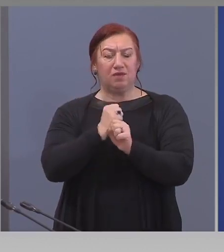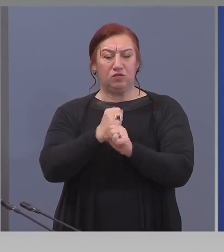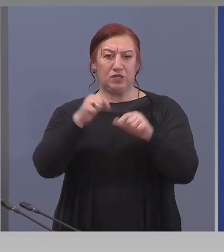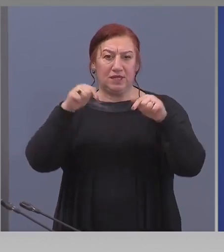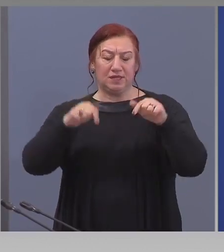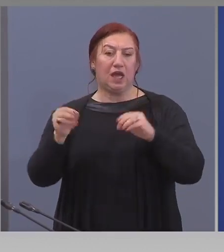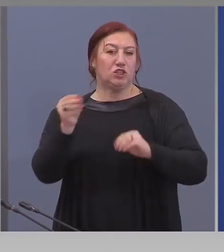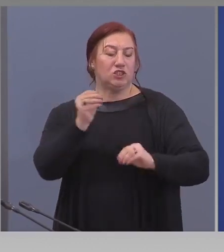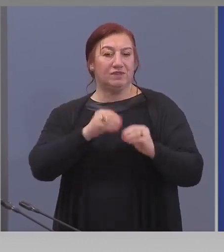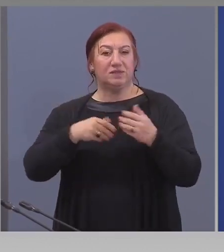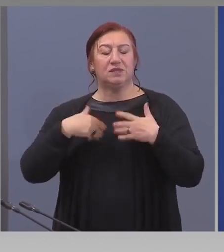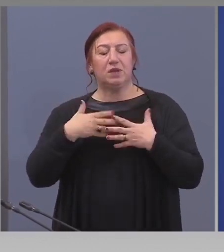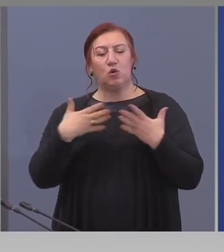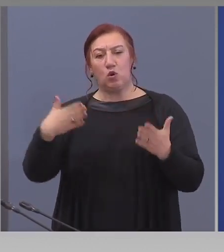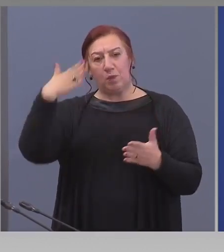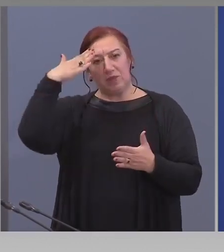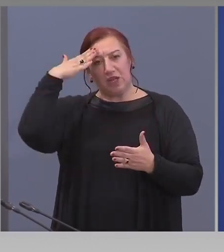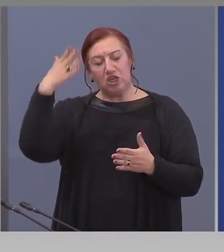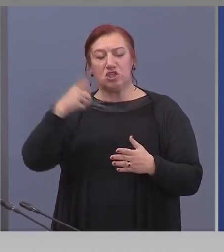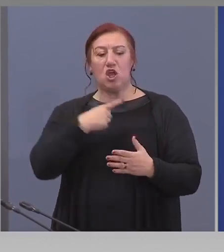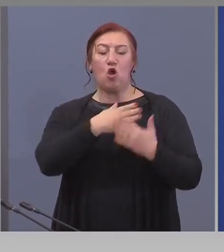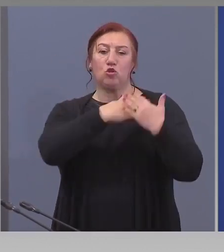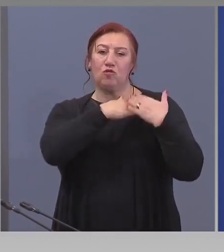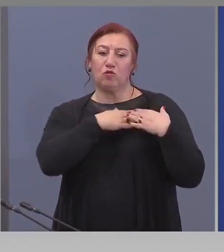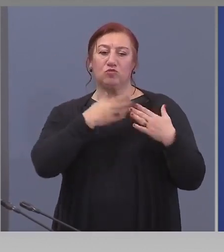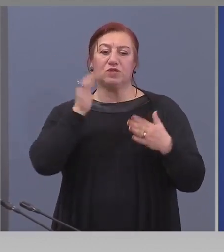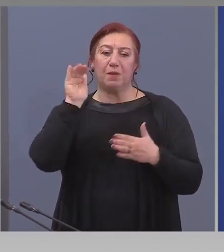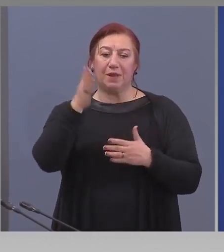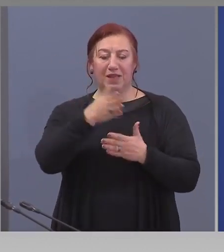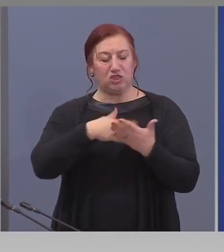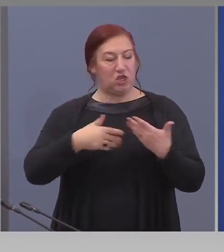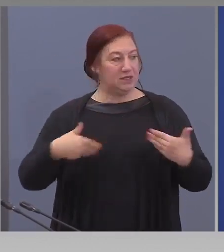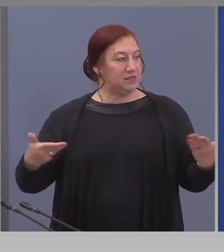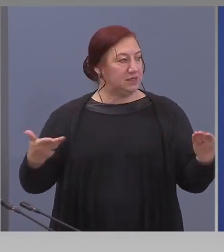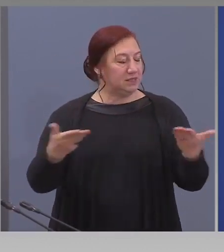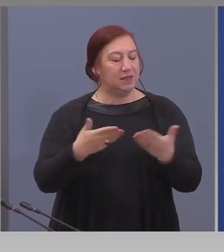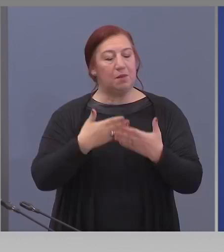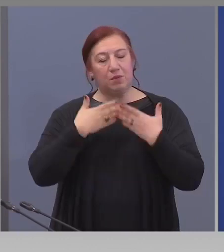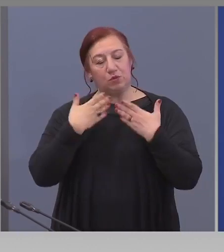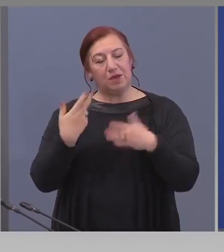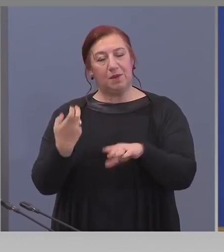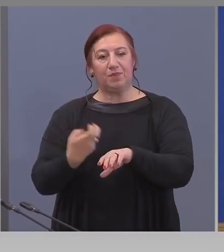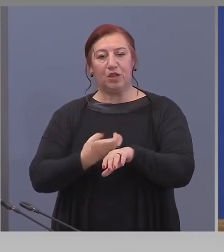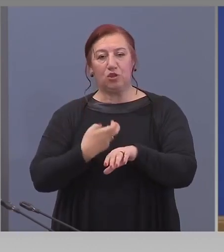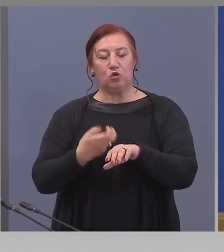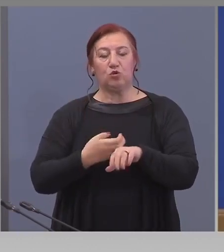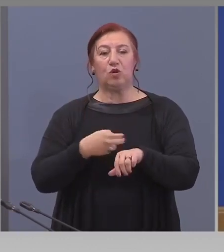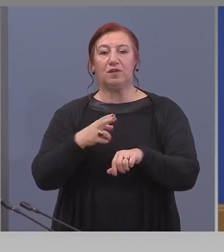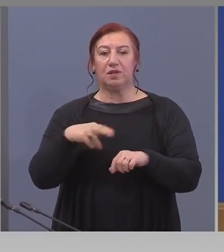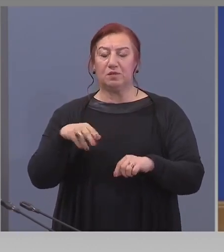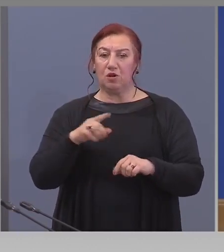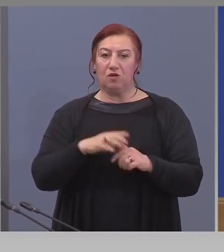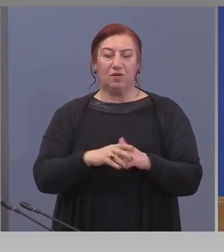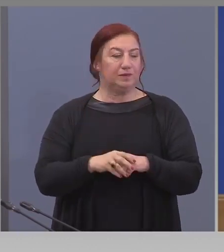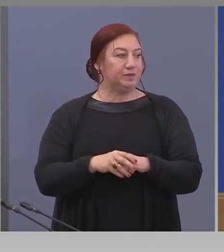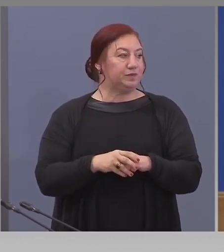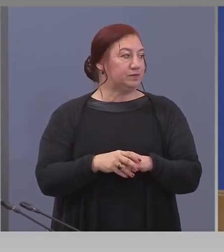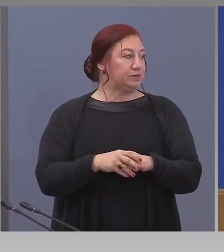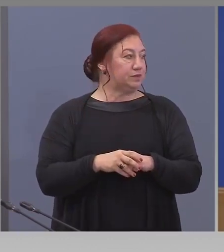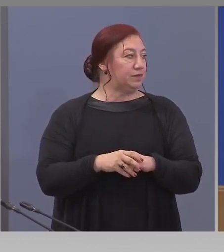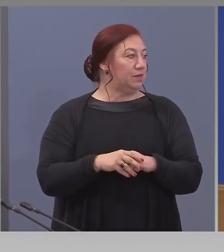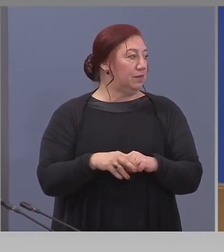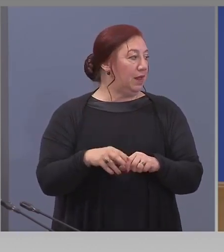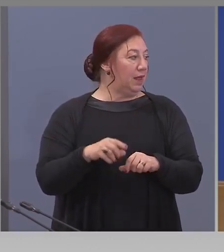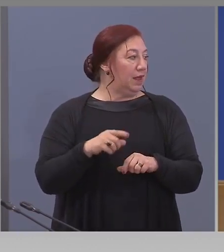За мен е огромна чест и отговорност да бъда част от него. Благодаря на доктор Петрова. Доктор Бойко Пенков затова е сред